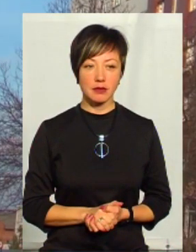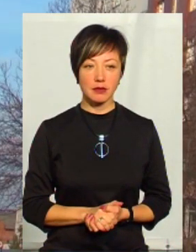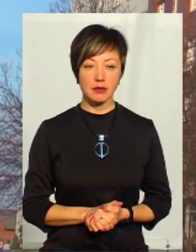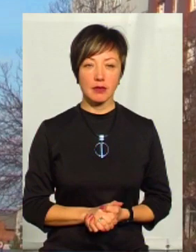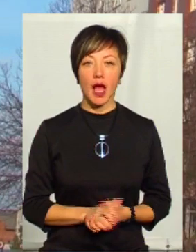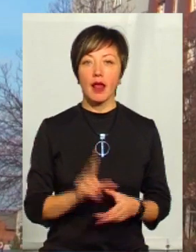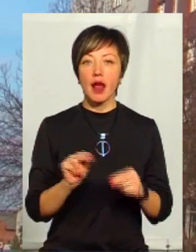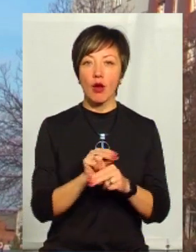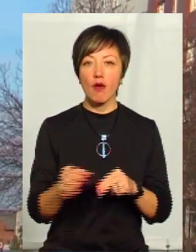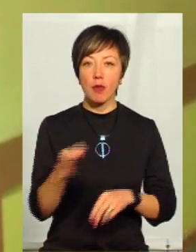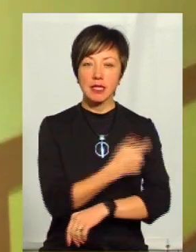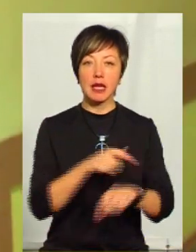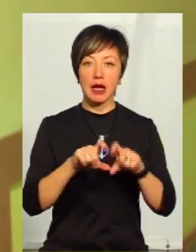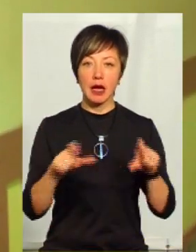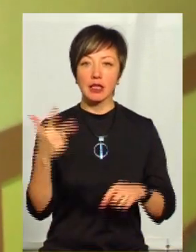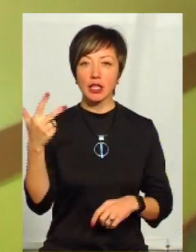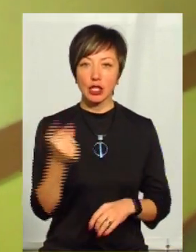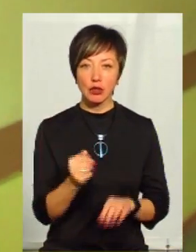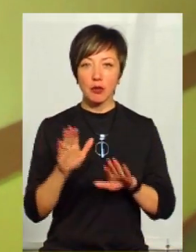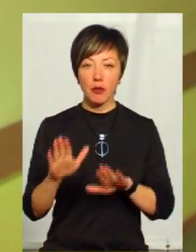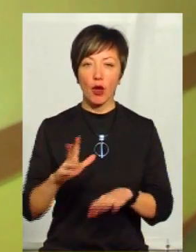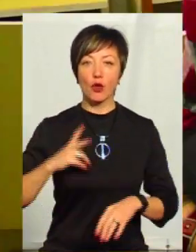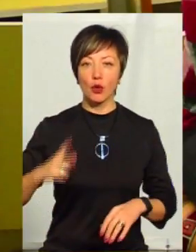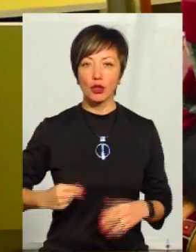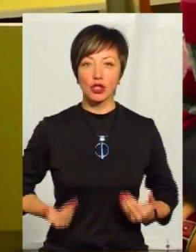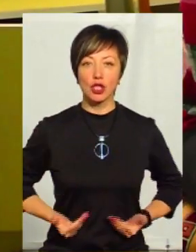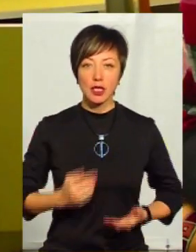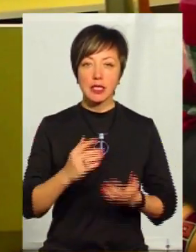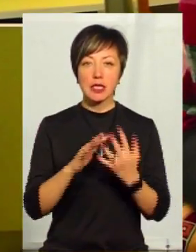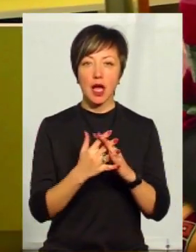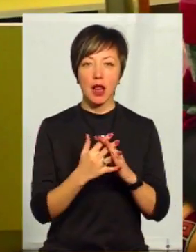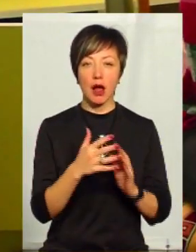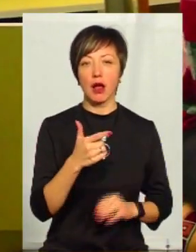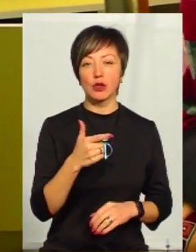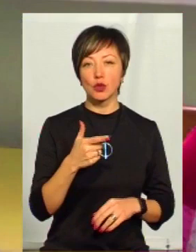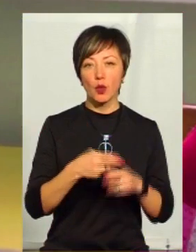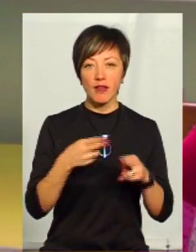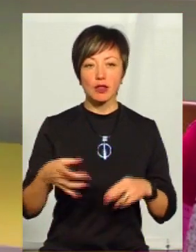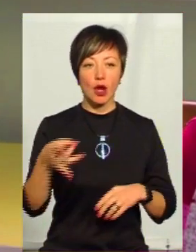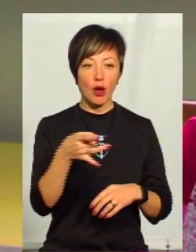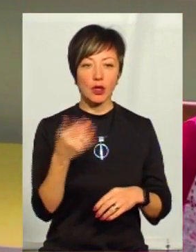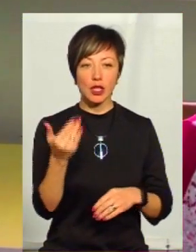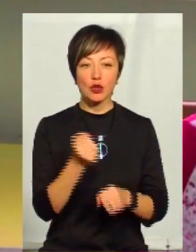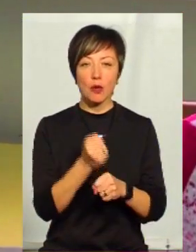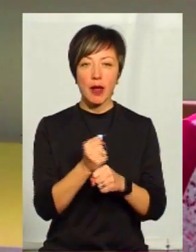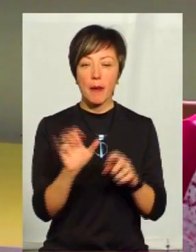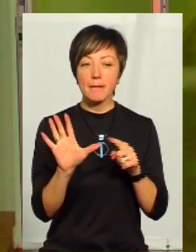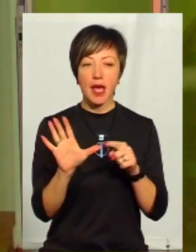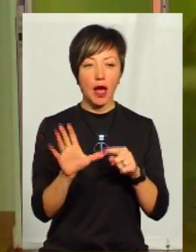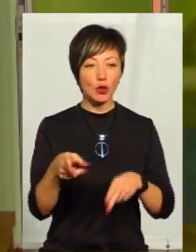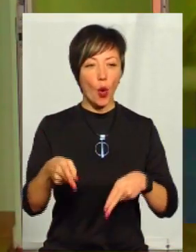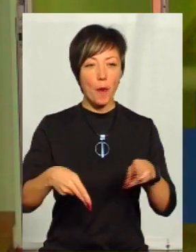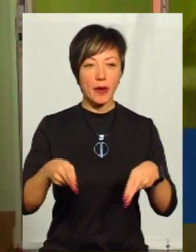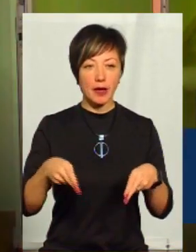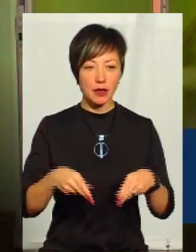На лікуванні в обласній лікарні третій тиждень перебуває донька жительки села Городицька Дунаєвецького району Наталії Щербій. Їй зробили п'яту операцію.